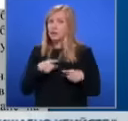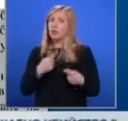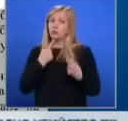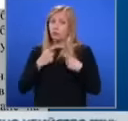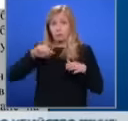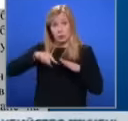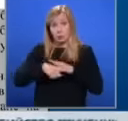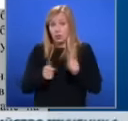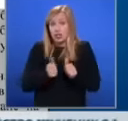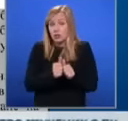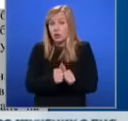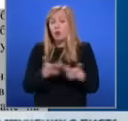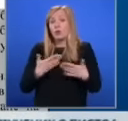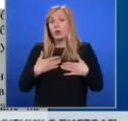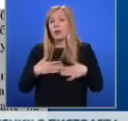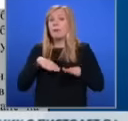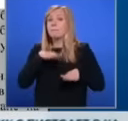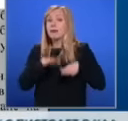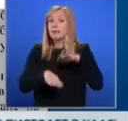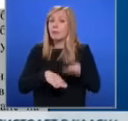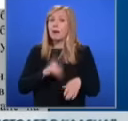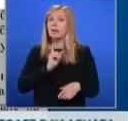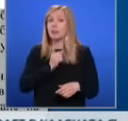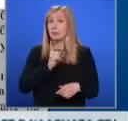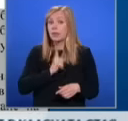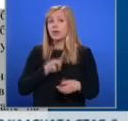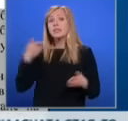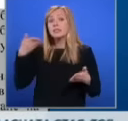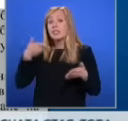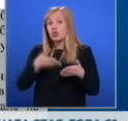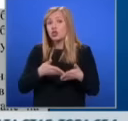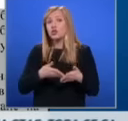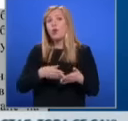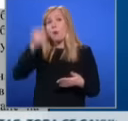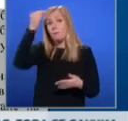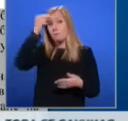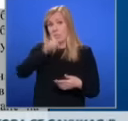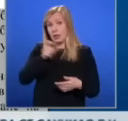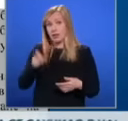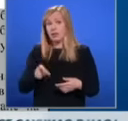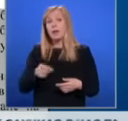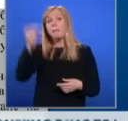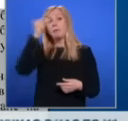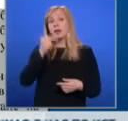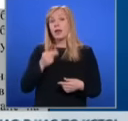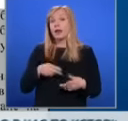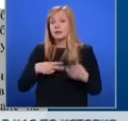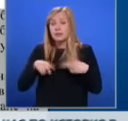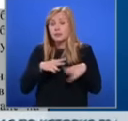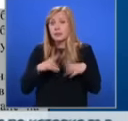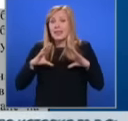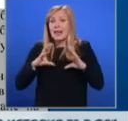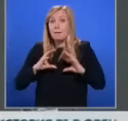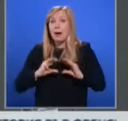сътрудничество, особено в случаите на криминални прояви и заплахи срещу хора с българско самосъзнание там. България търси деескалация в отношенията с Скопие,